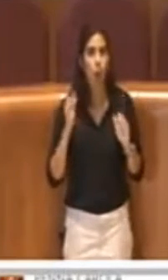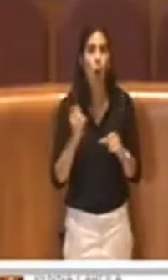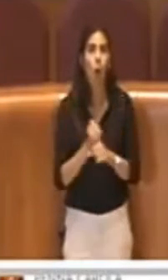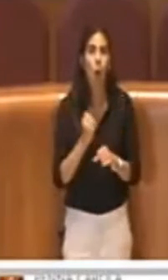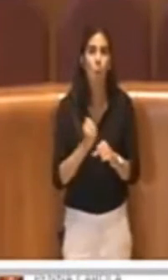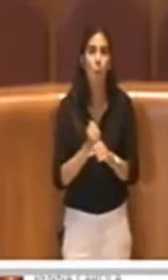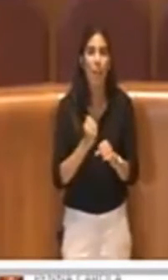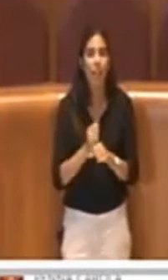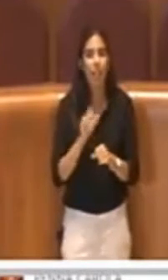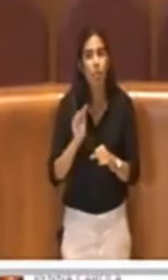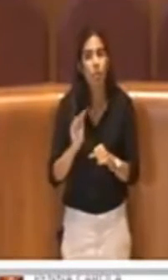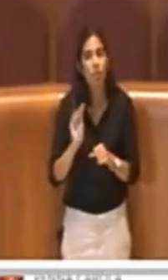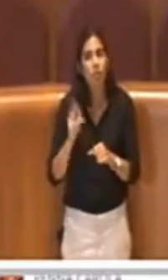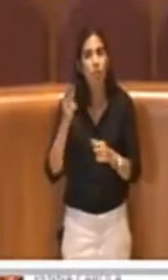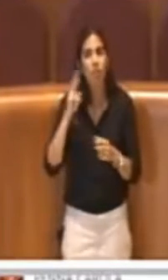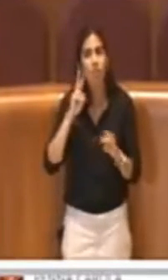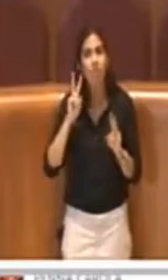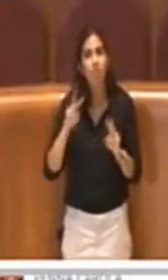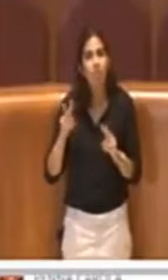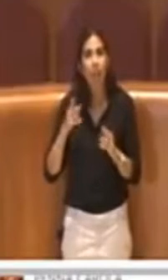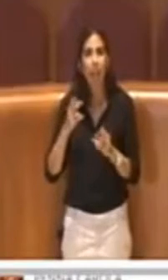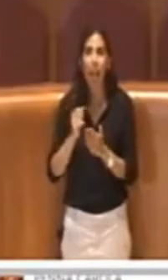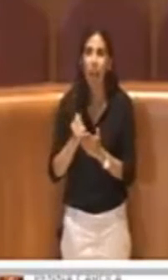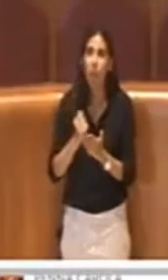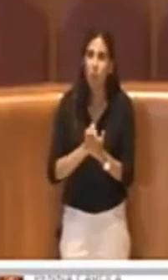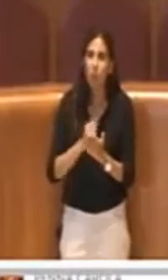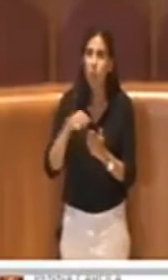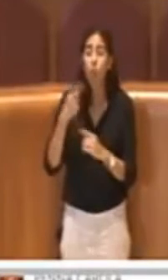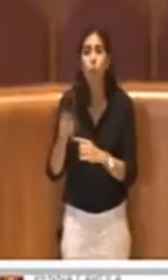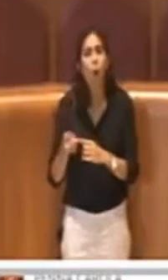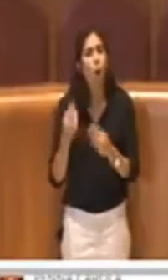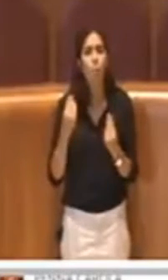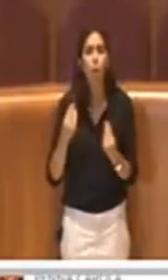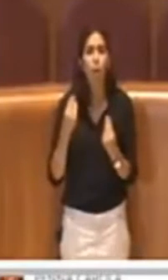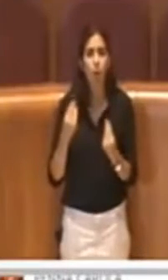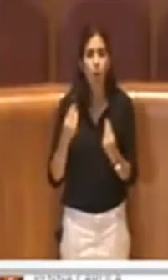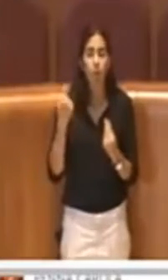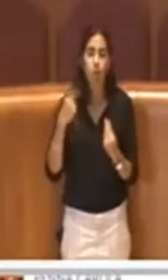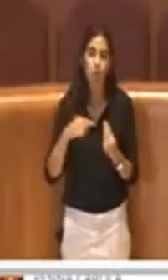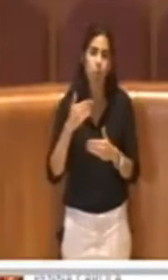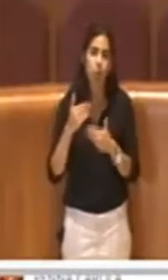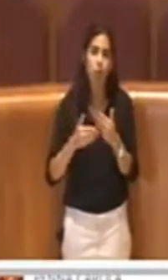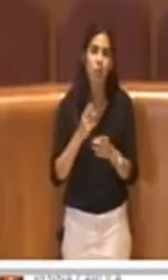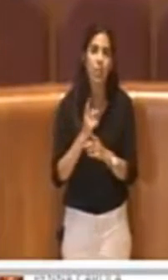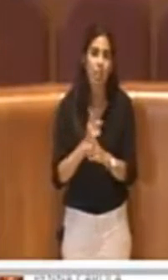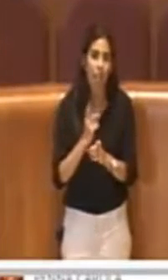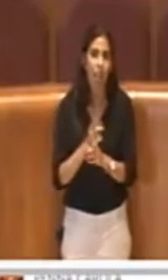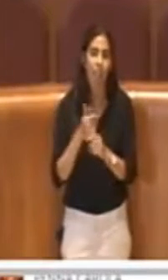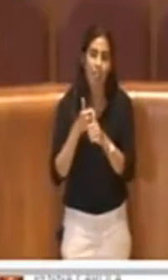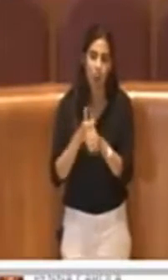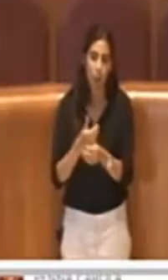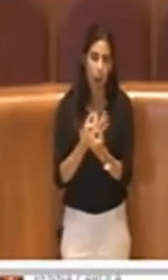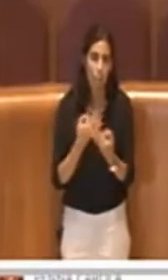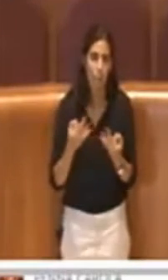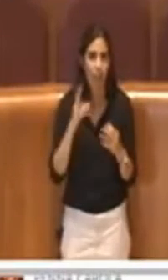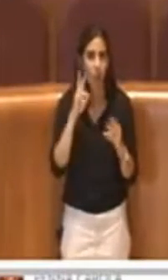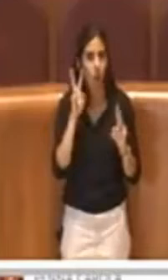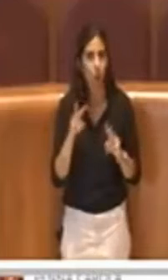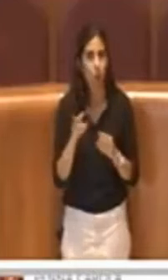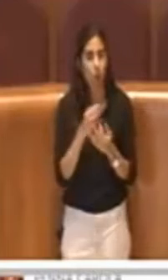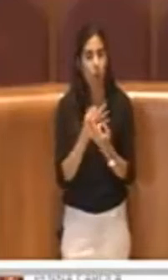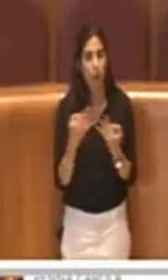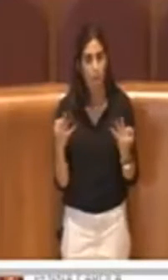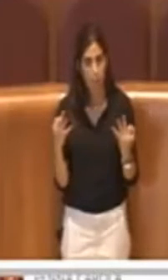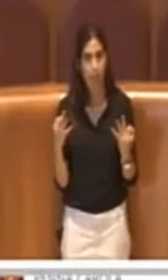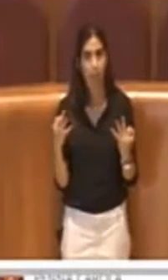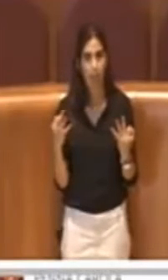è un procedimento che comunque va seguito e monitorato e non solo in